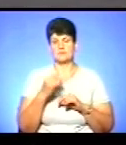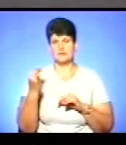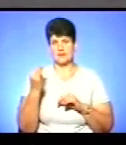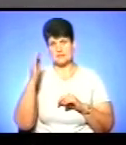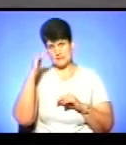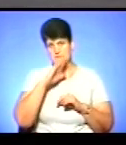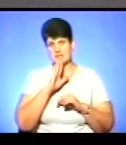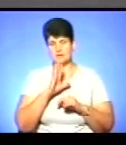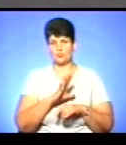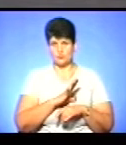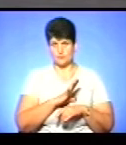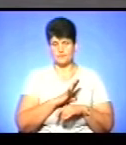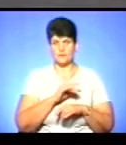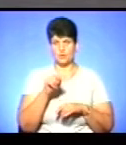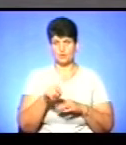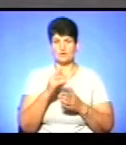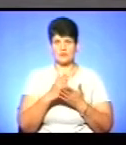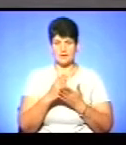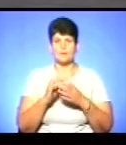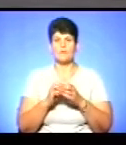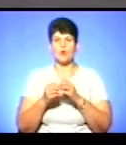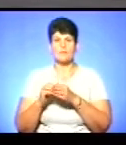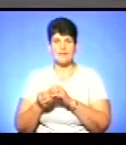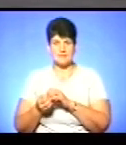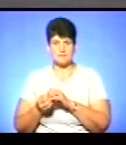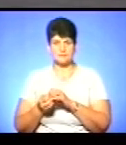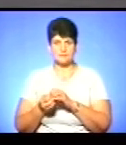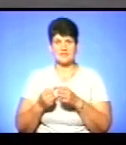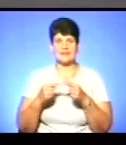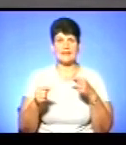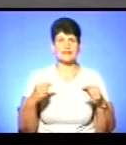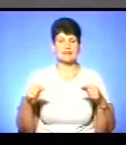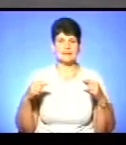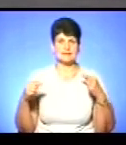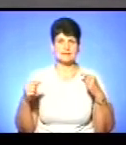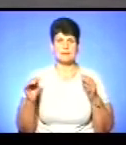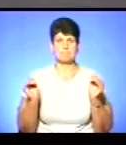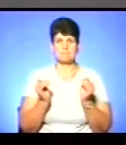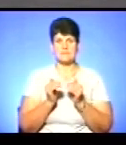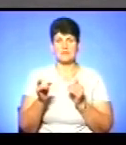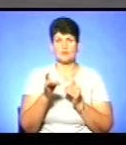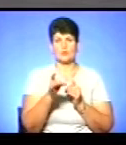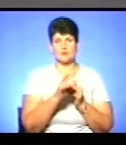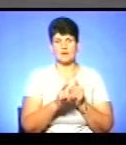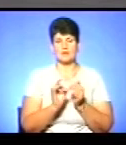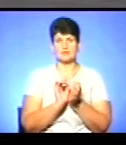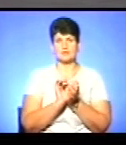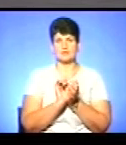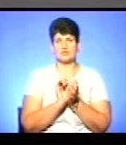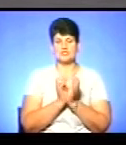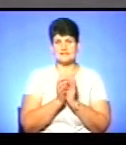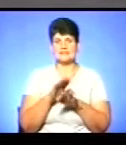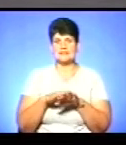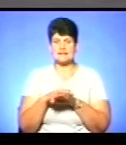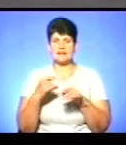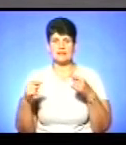був. Тут є, звичайно, проблема, тому що на різних мікрорайонах щільність населення різна, і для